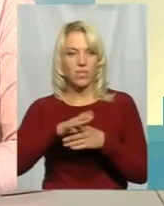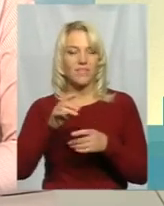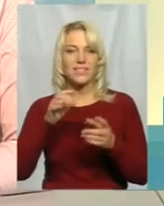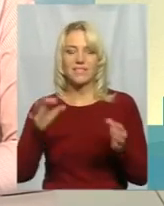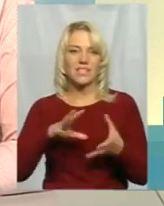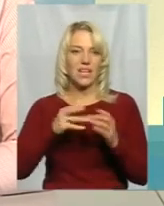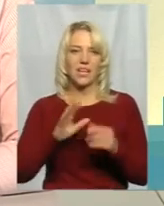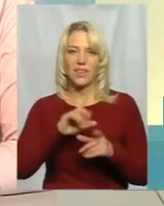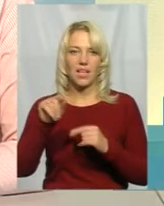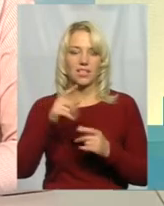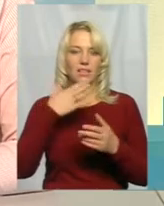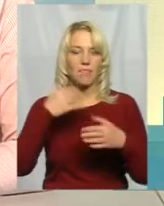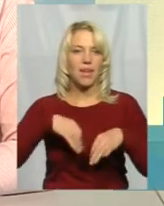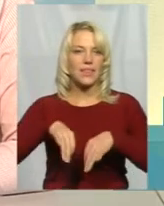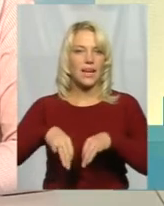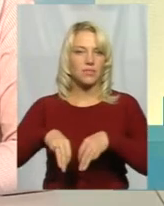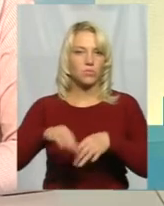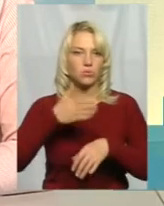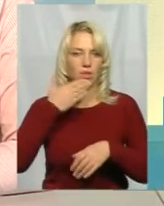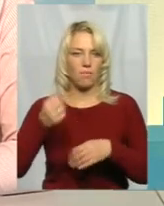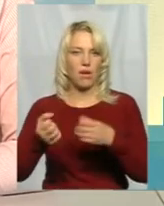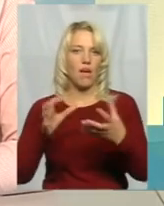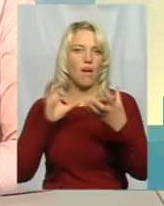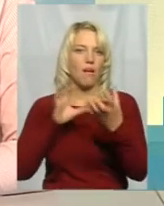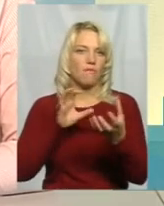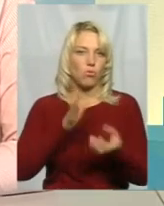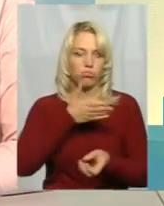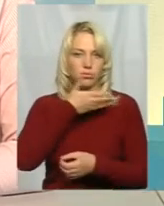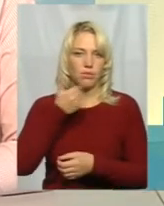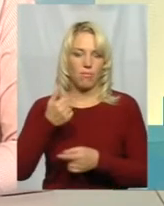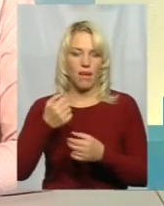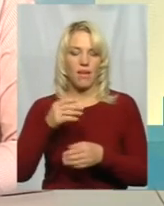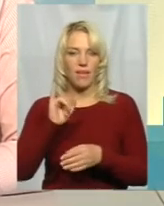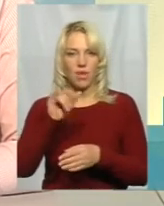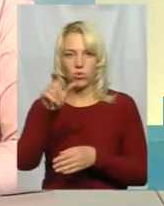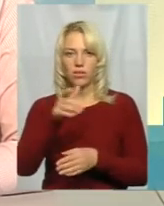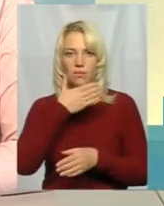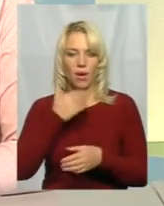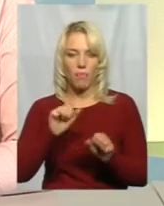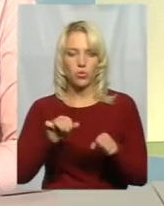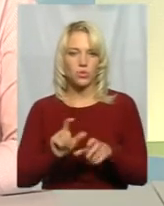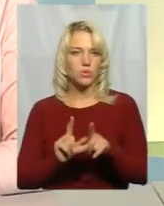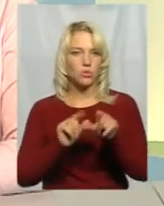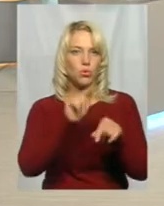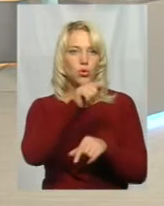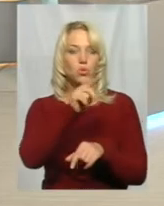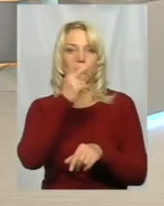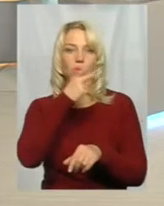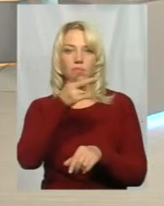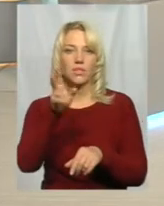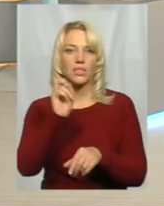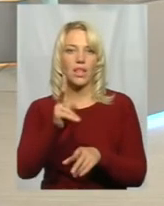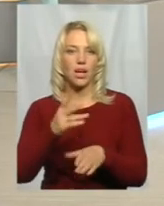немає транспортного сполучення, не їздять автобуси, і виконавець не має можливості взагалі переїхати туди, подивитися, як